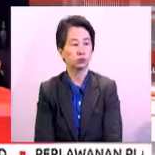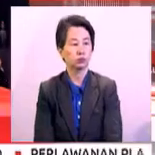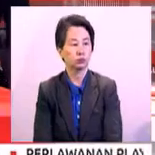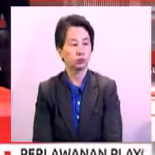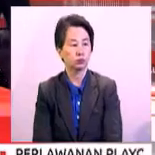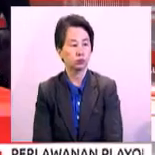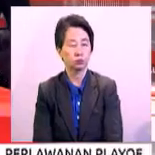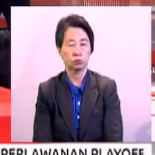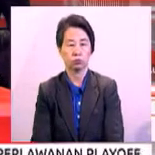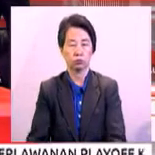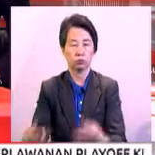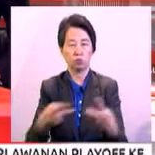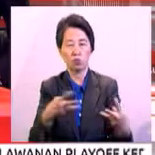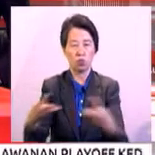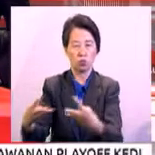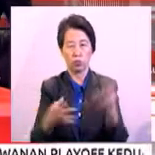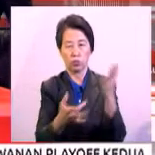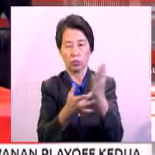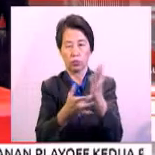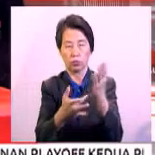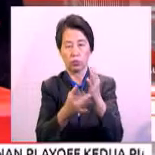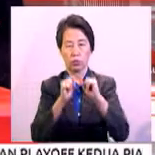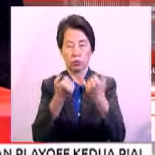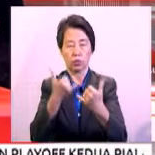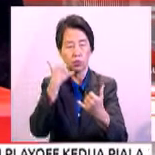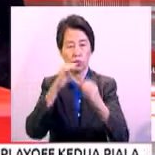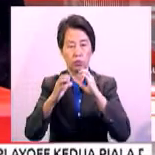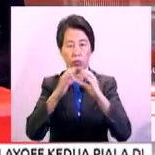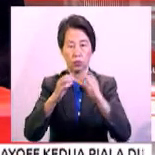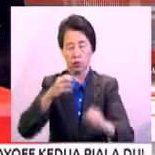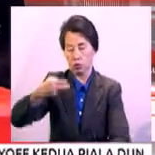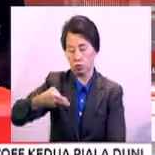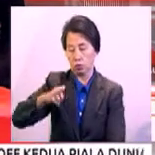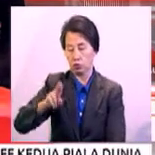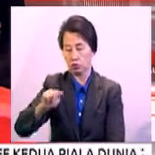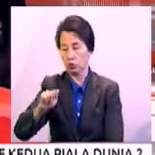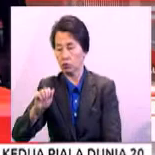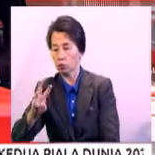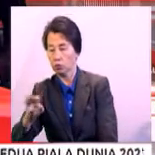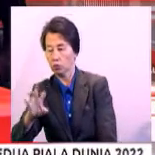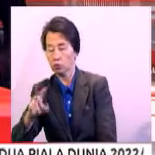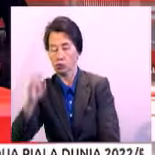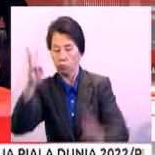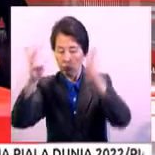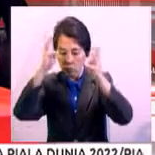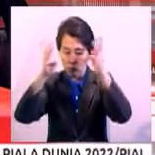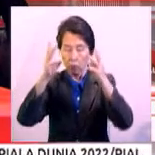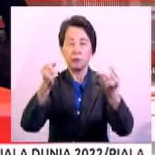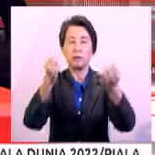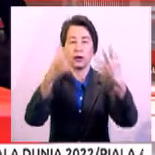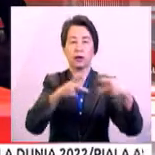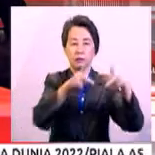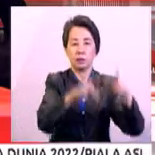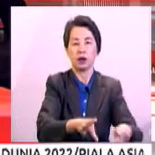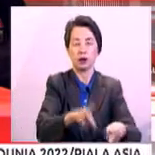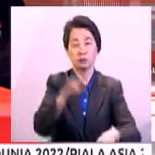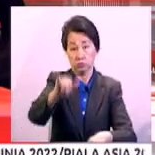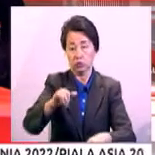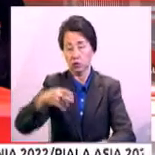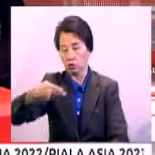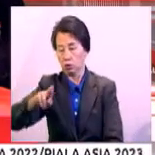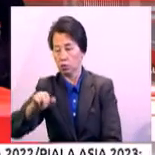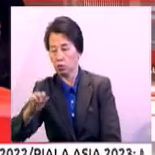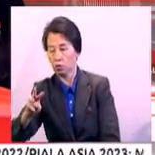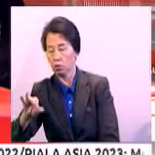Perang teknologi antara syarikat telekomunikasi Cina Huawei dan Amerika Syarikat membimbangkan banyak pihak. Ia terbaru Huawei